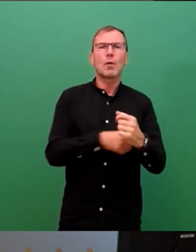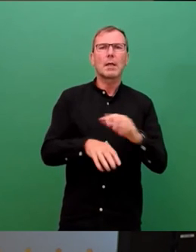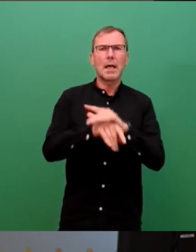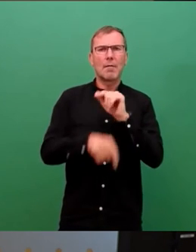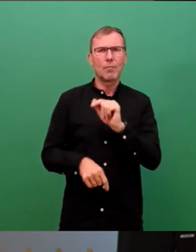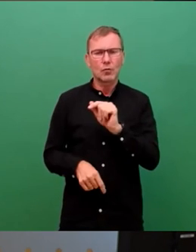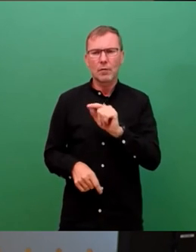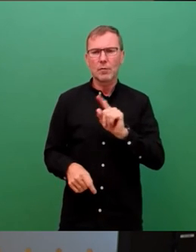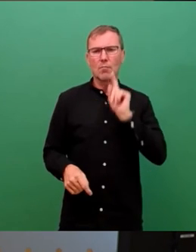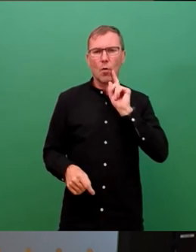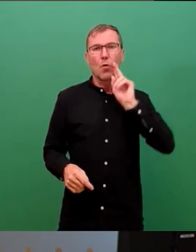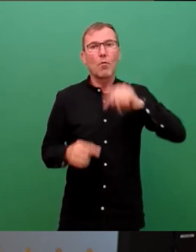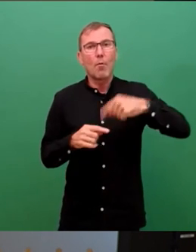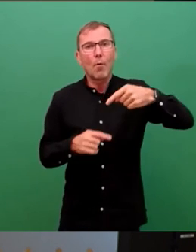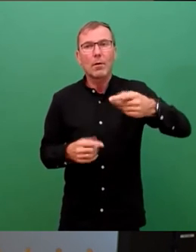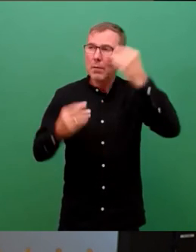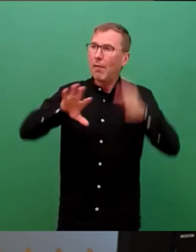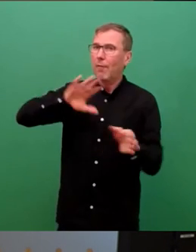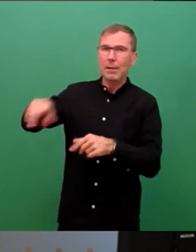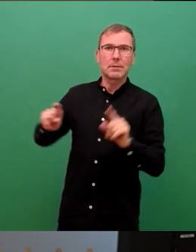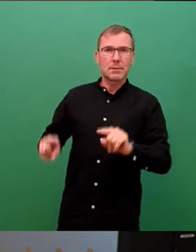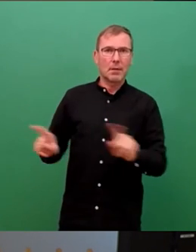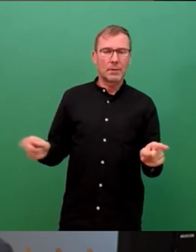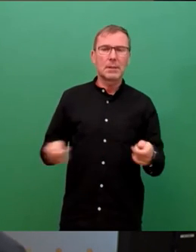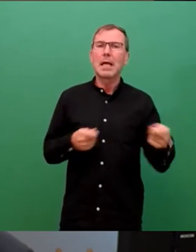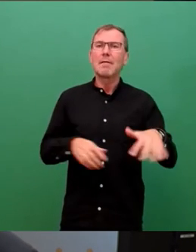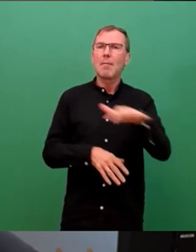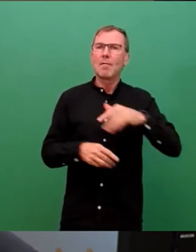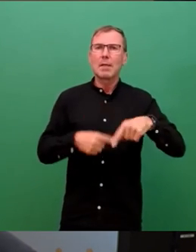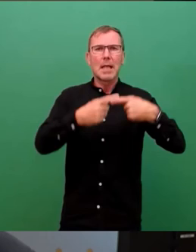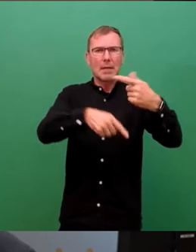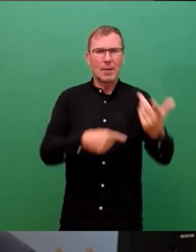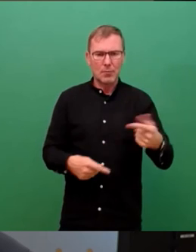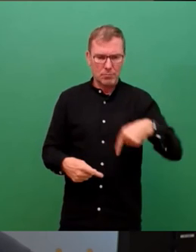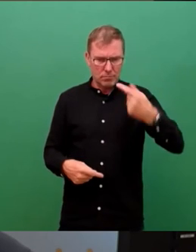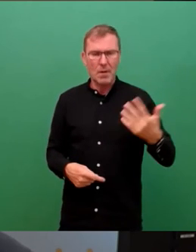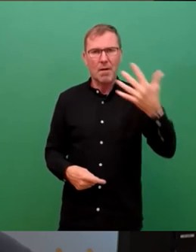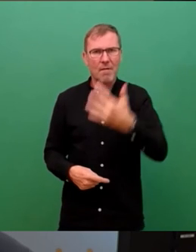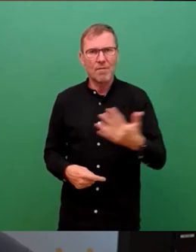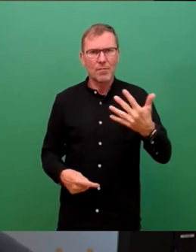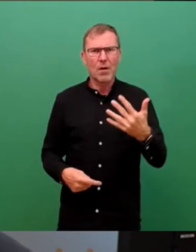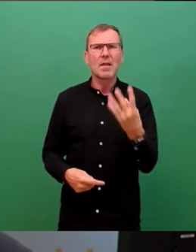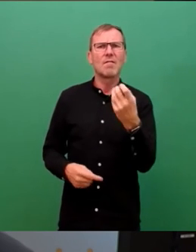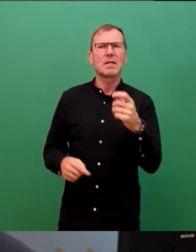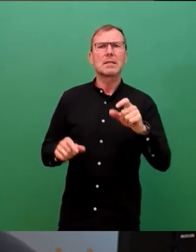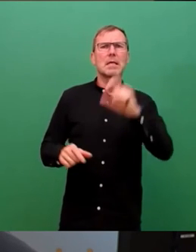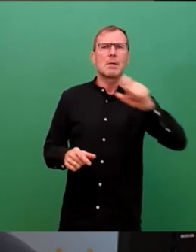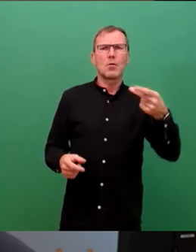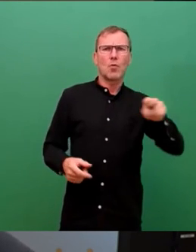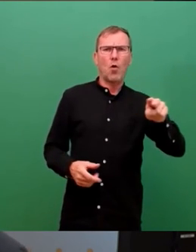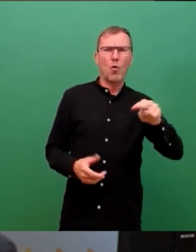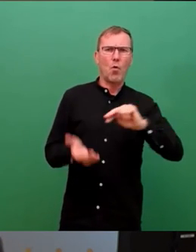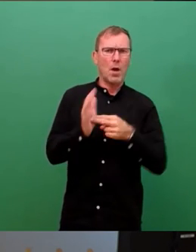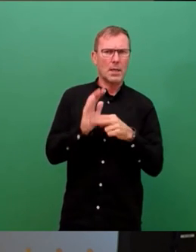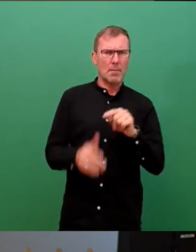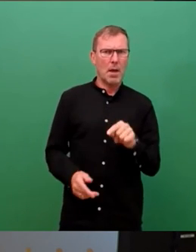übermorgen nicht aus dem Blick verlieren. Für die Gewerbeflächenentwicklung haben wir in den kommenden fünf Jahren rund 40 Millionen Euro veranschlagt. Die